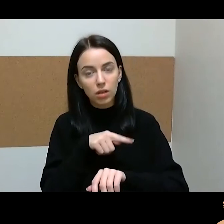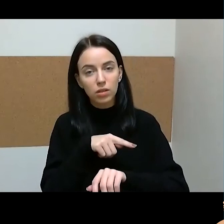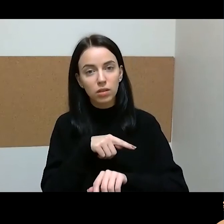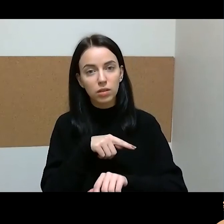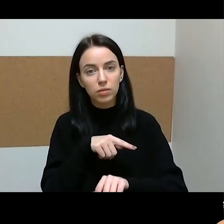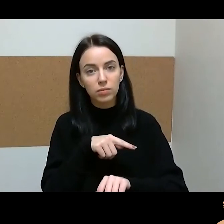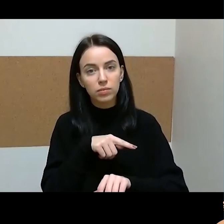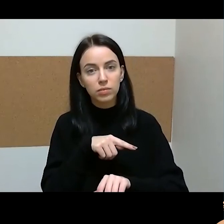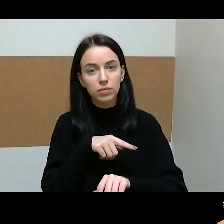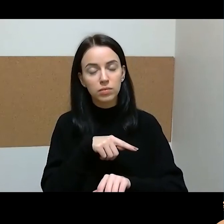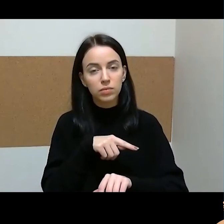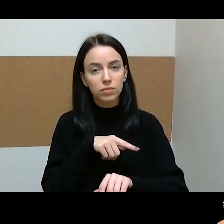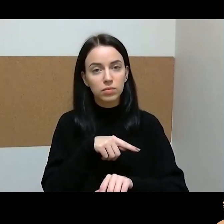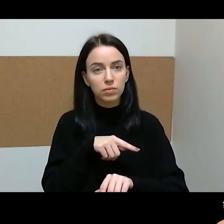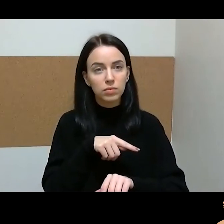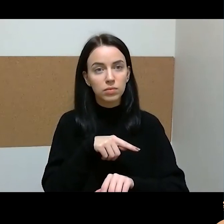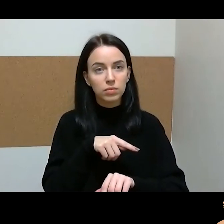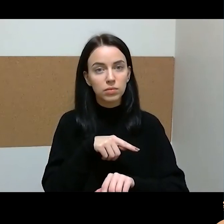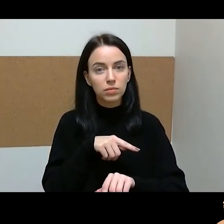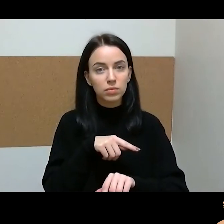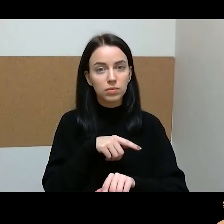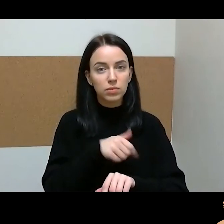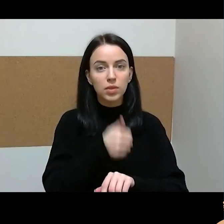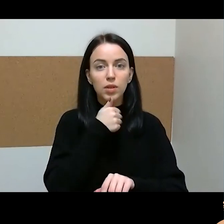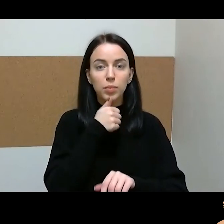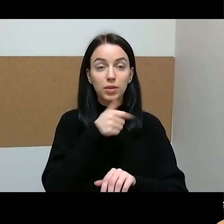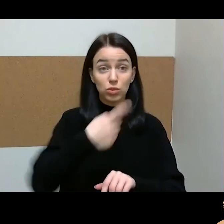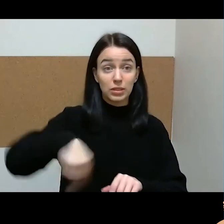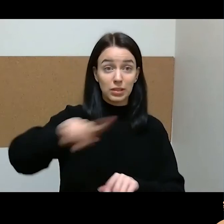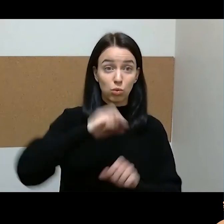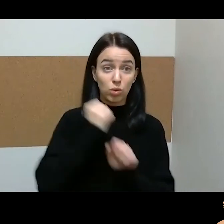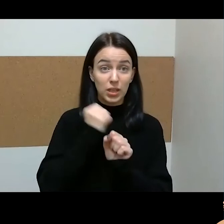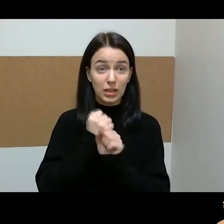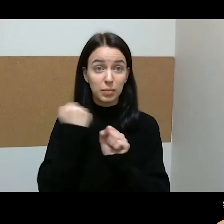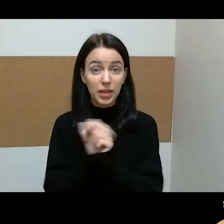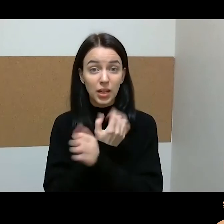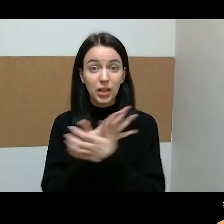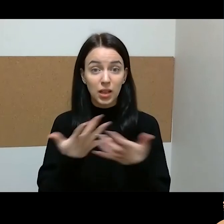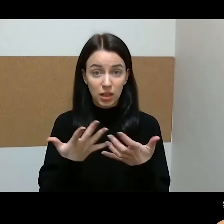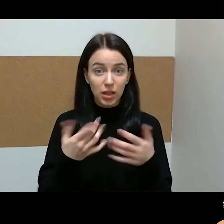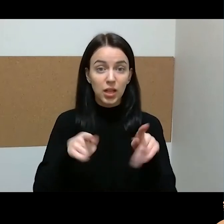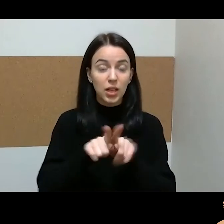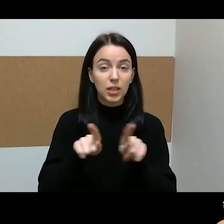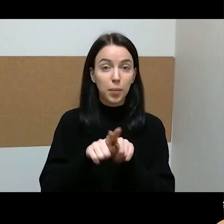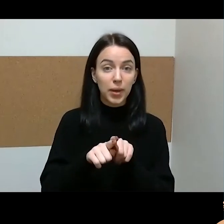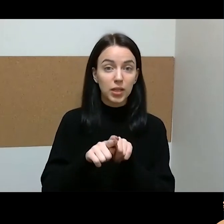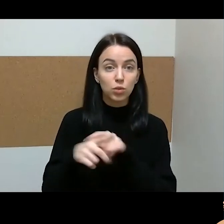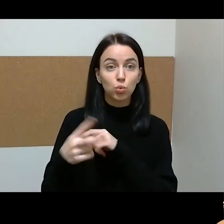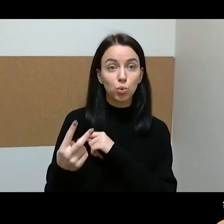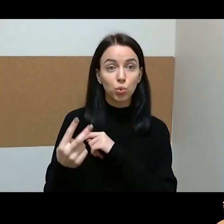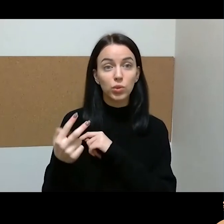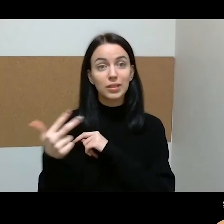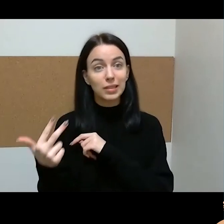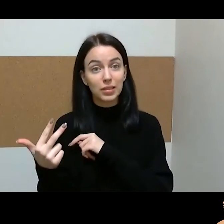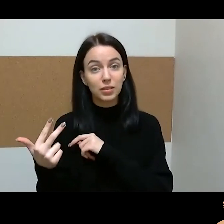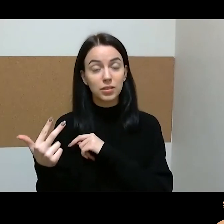kurie turi normaliai funkcionuoti darbinę prasme, o dar ir po tris, ir po du, ir net ir to vieno